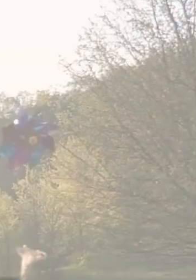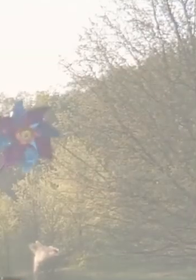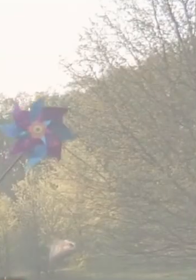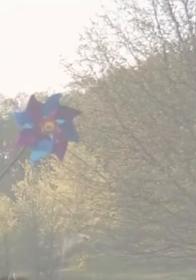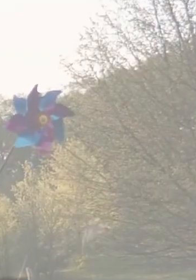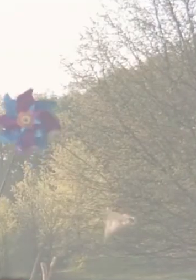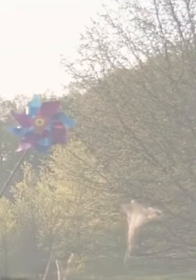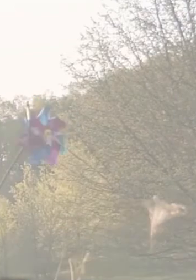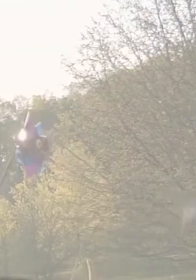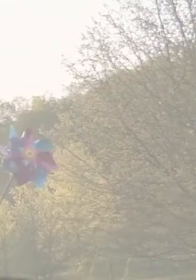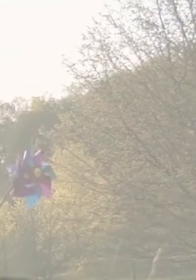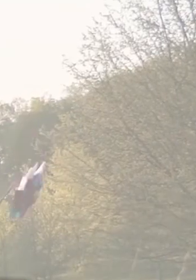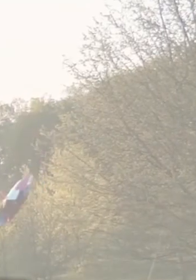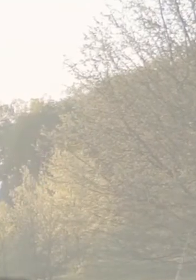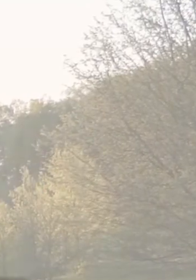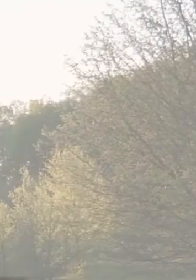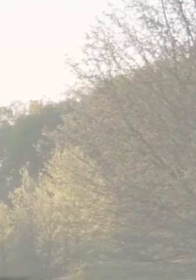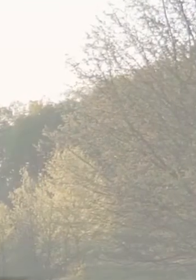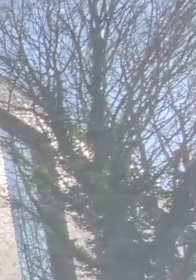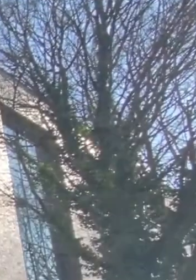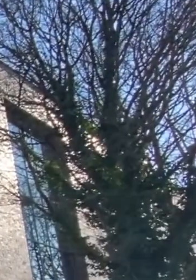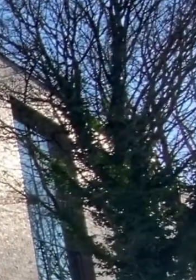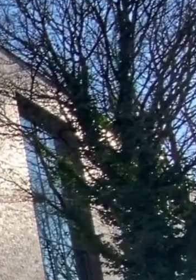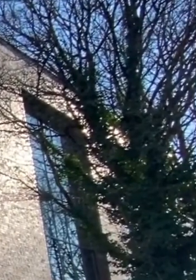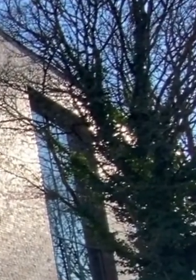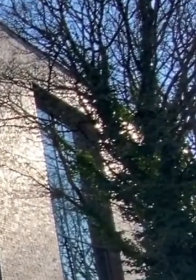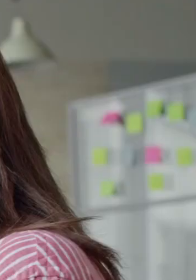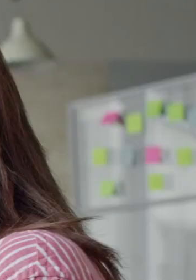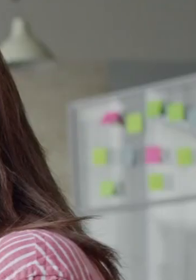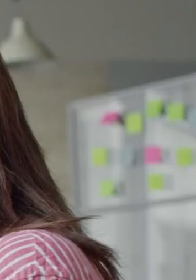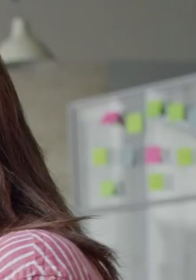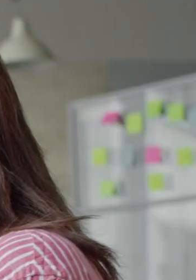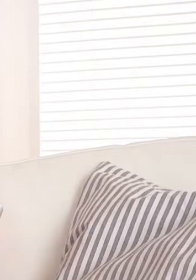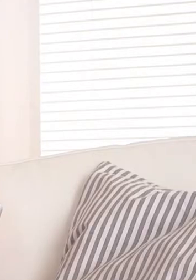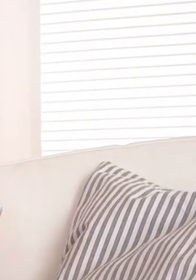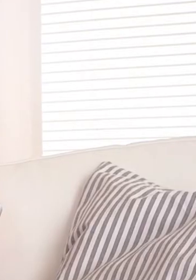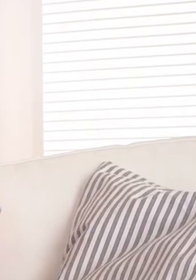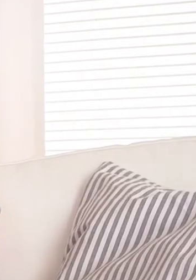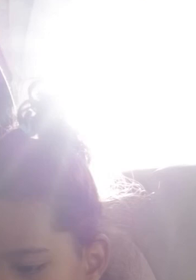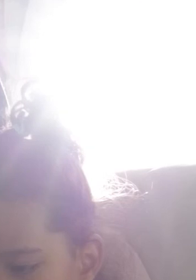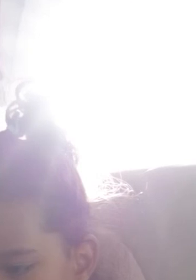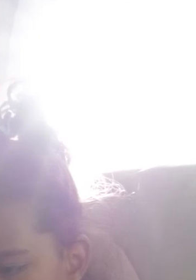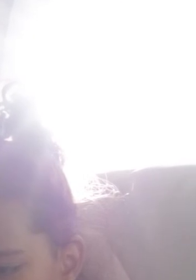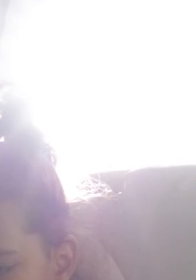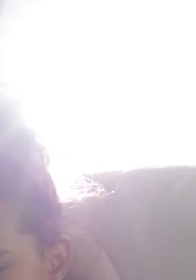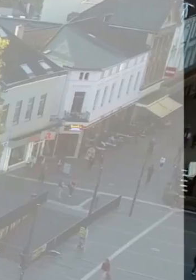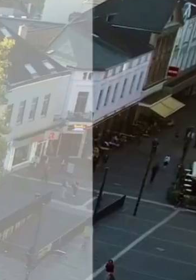rede mit Rathaus im Dialog Auf Facebook und YouTube